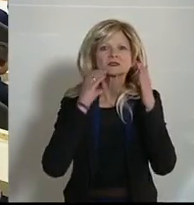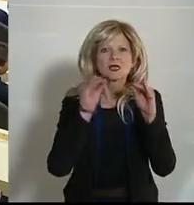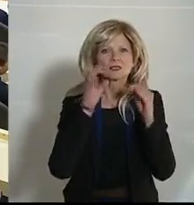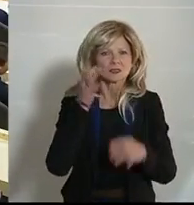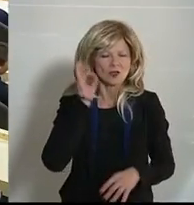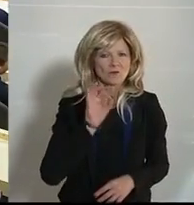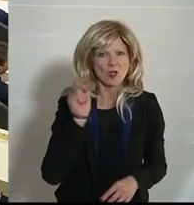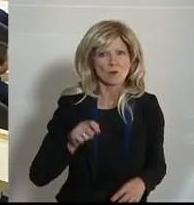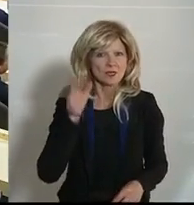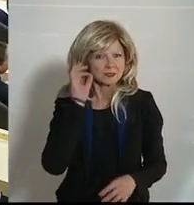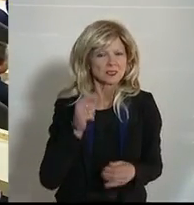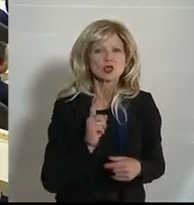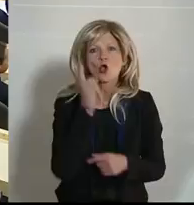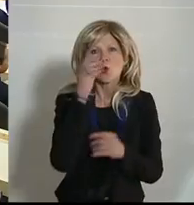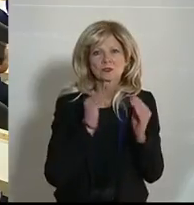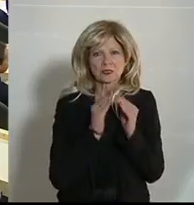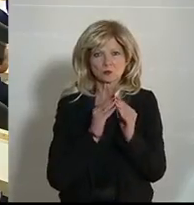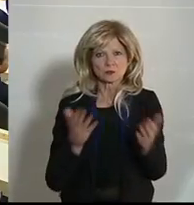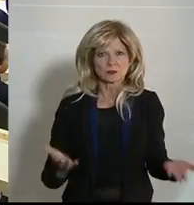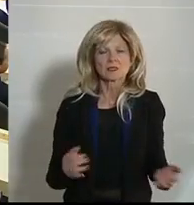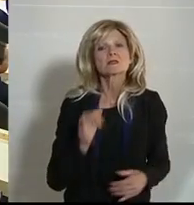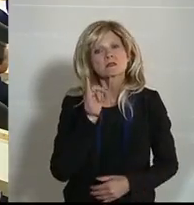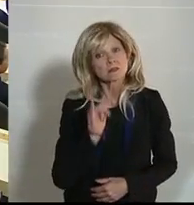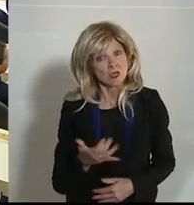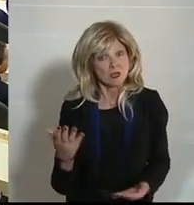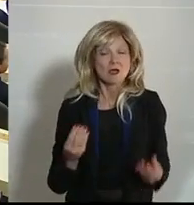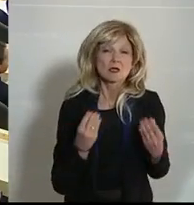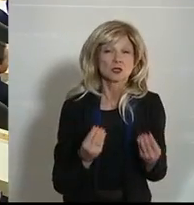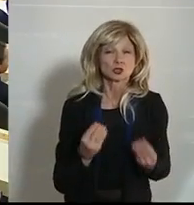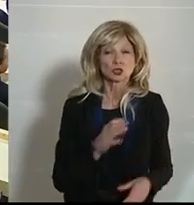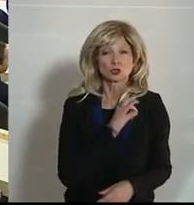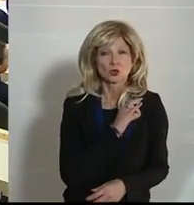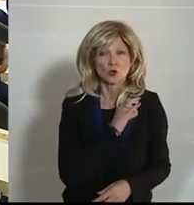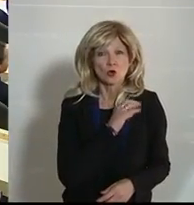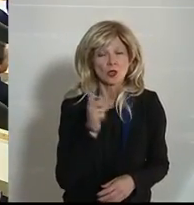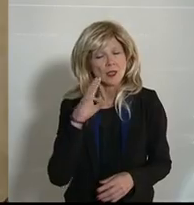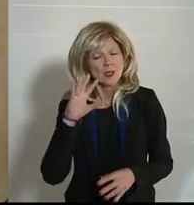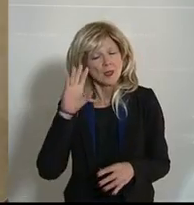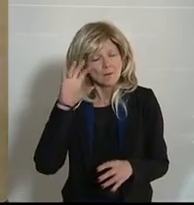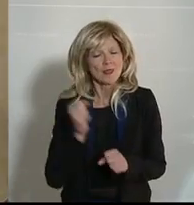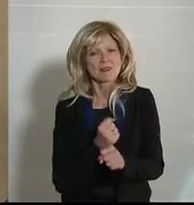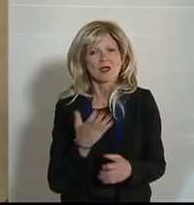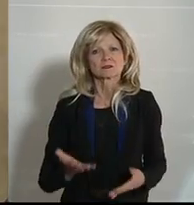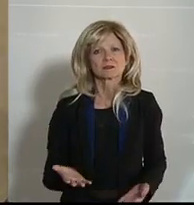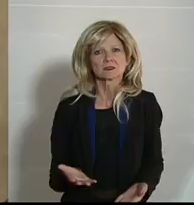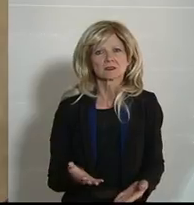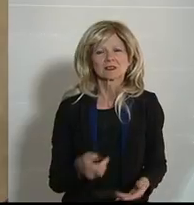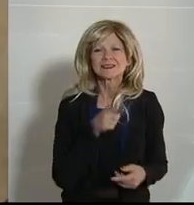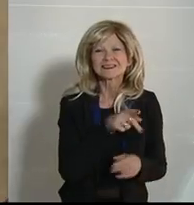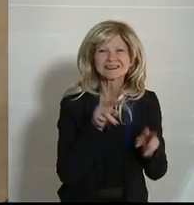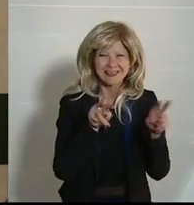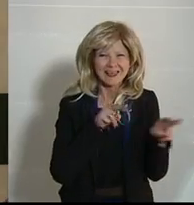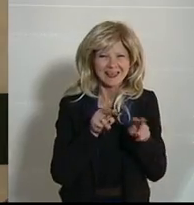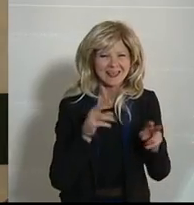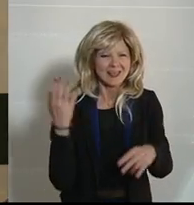Präsidentin Hohes Haus, ja, geschätzter Kollege Bernhard, diese Regierung hat sich mit dem